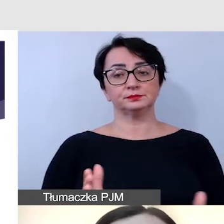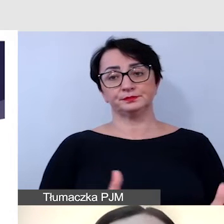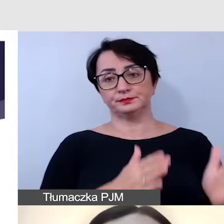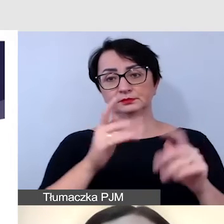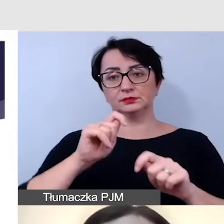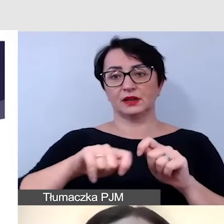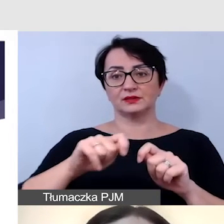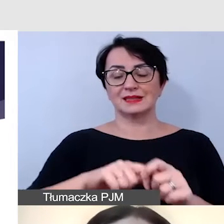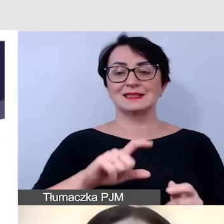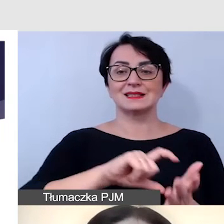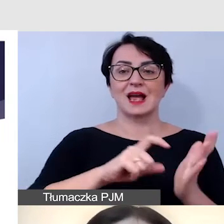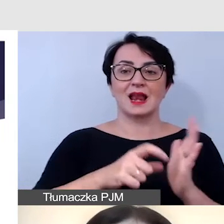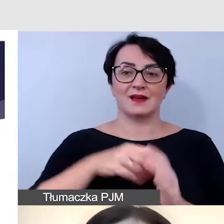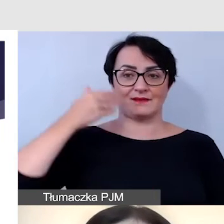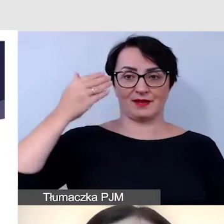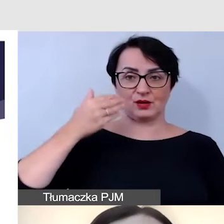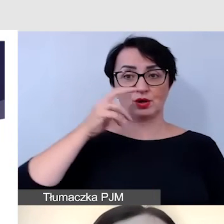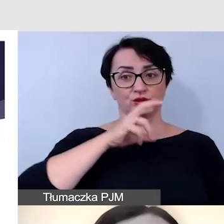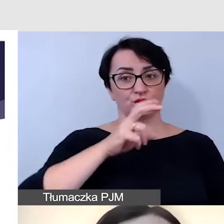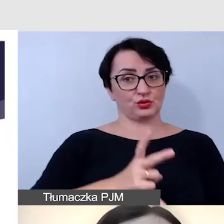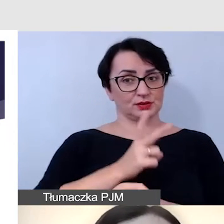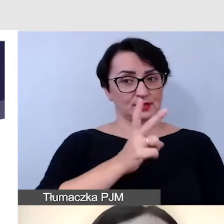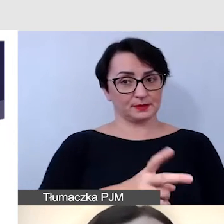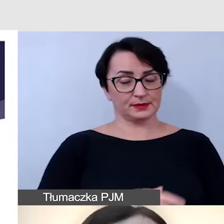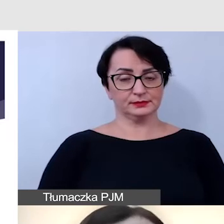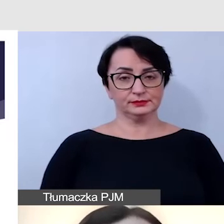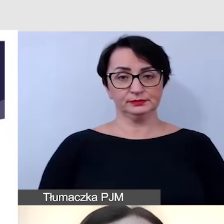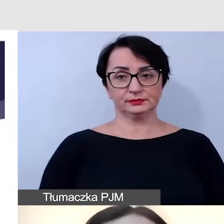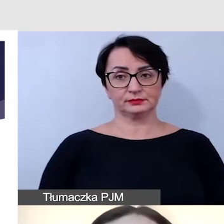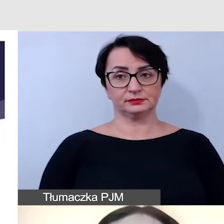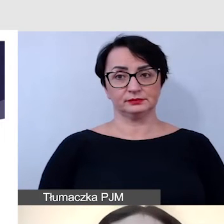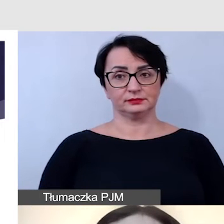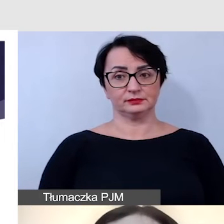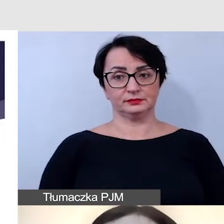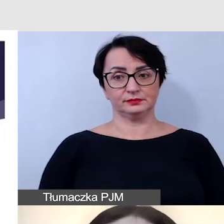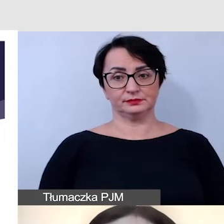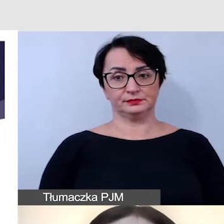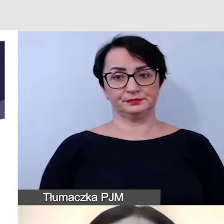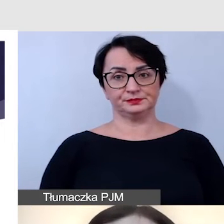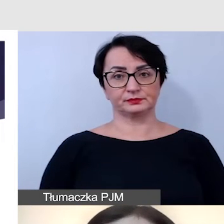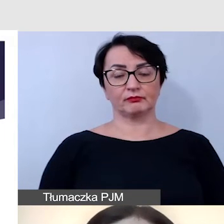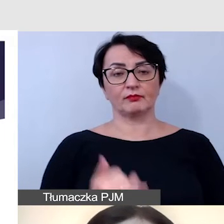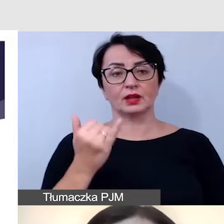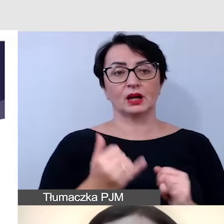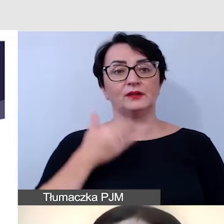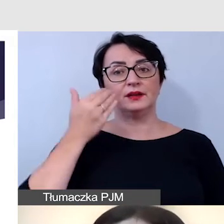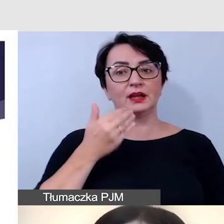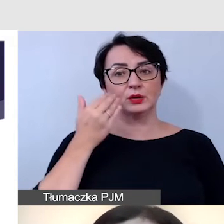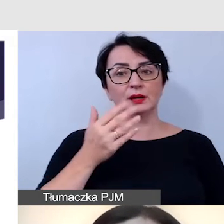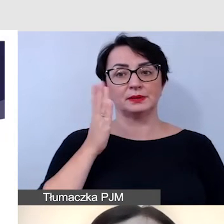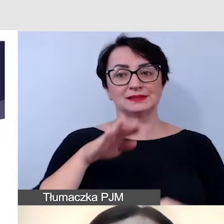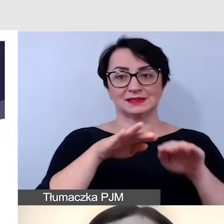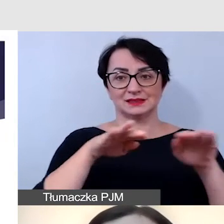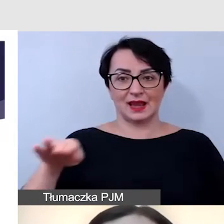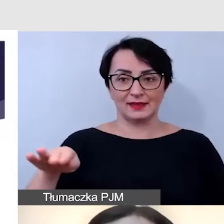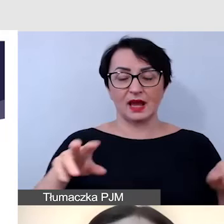sprawdzamy naszą salę wykładową, czy jest dostępna, czy jeśli wykład ma się odbyć na scenie, to scena